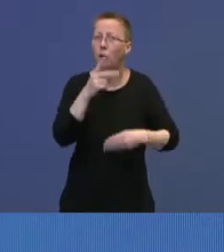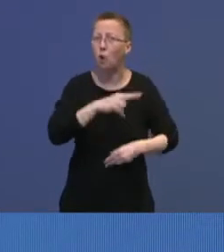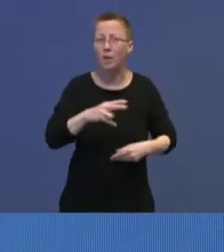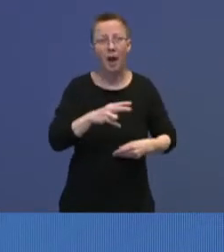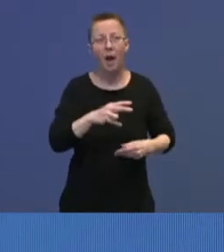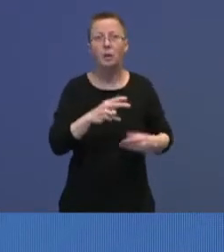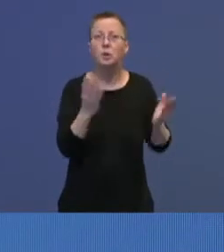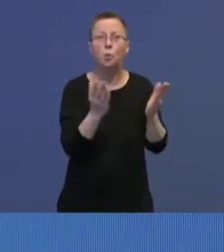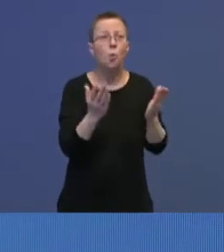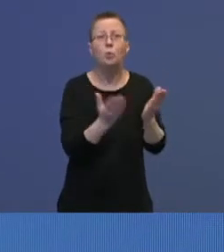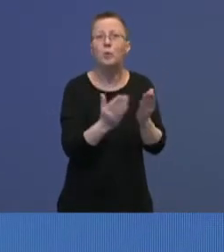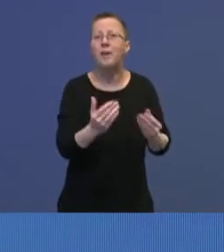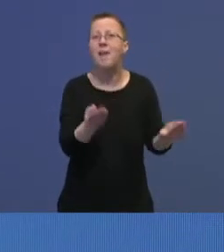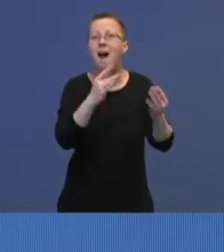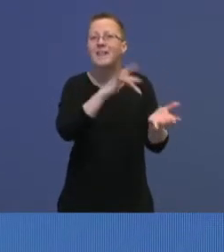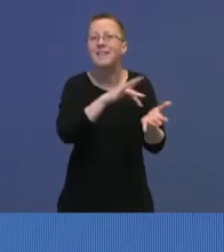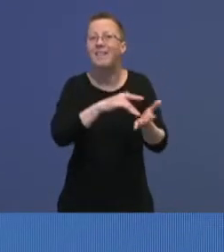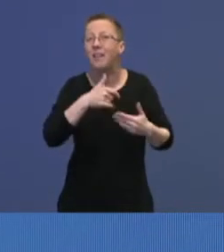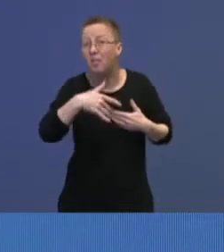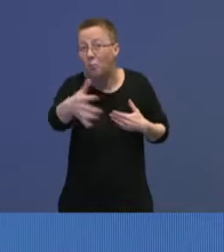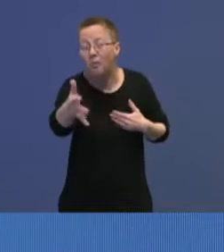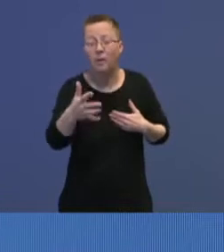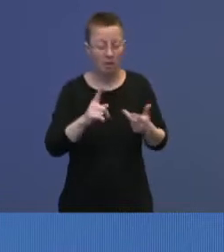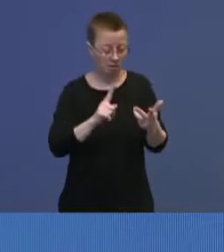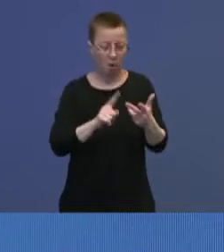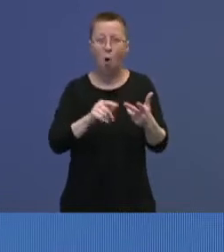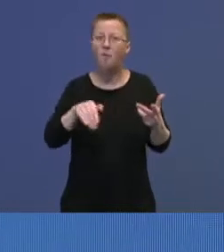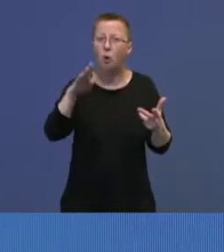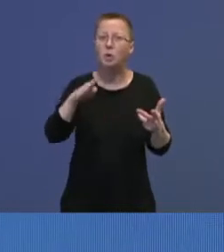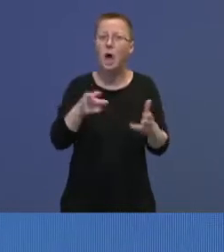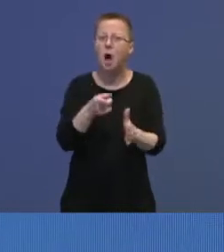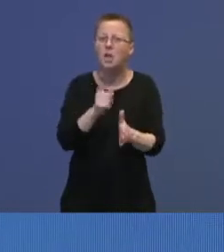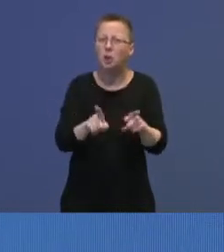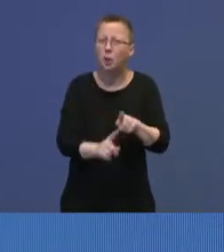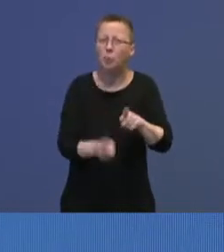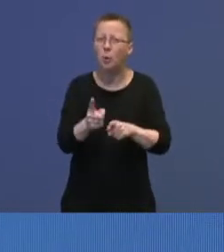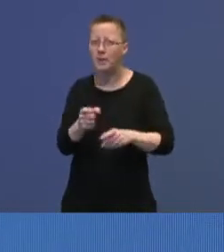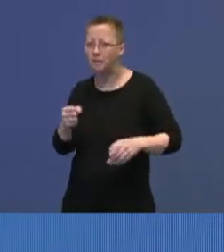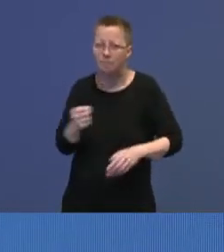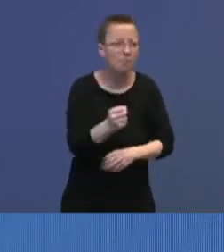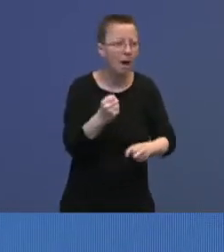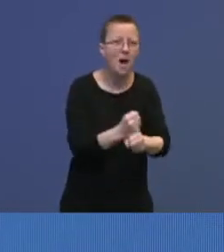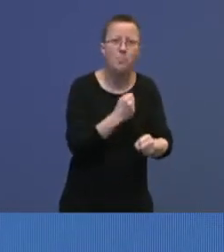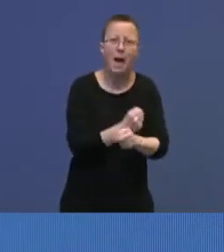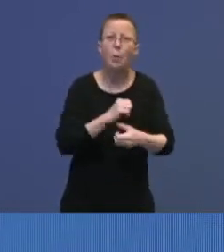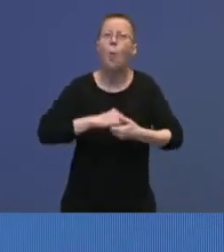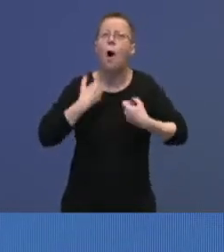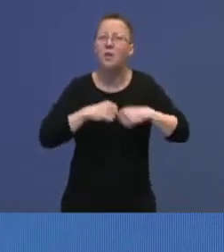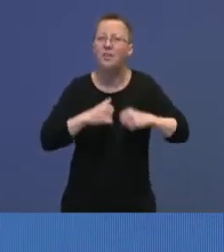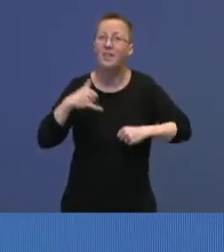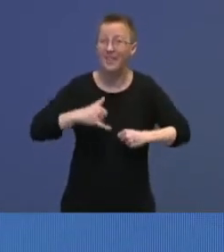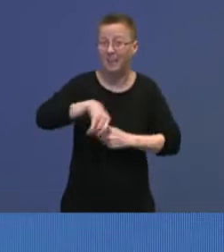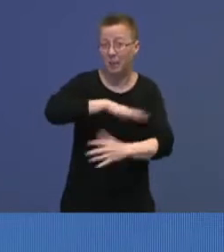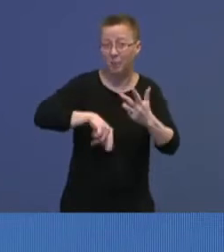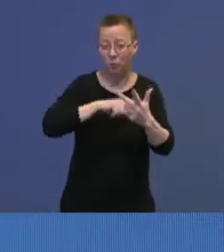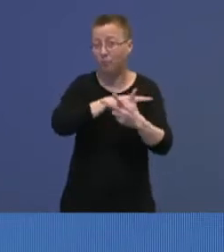i tiden som kommer. Og voksne skal raskest mulig ut i arbeid og aktivitet i samfunnet.